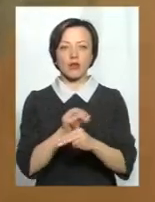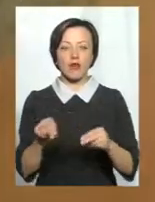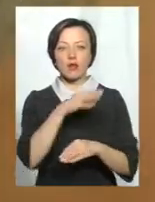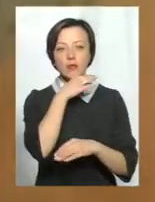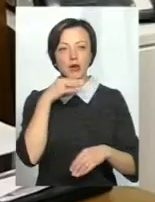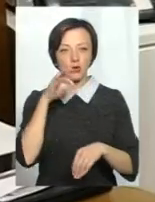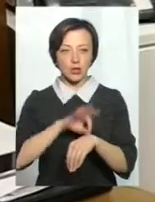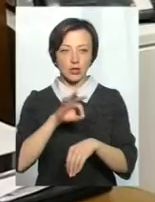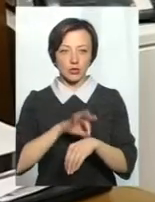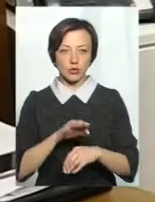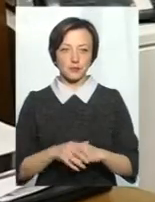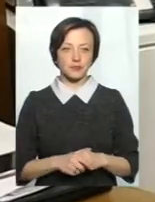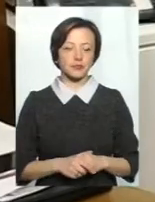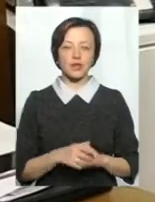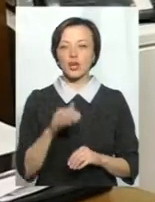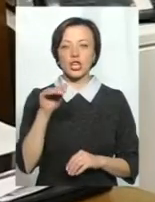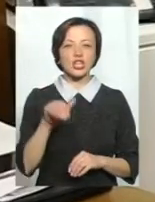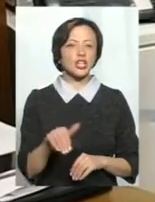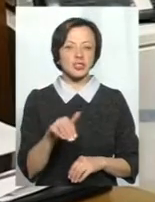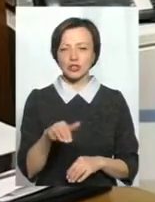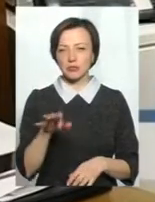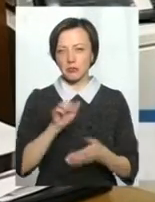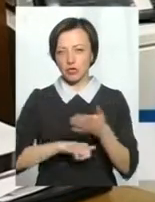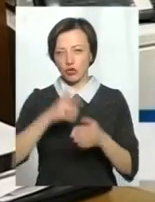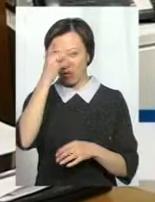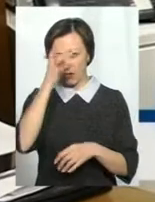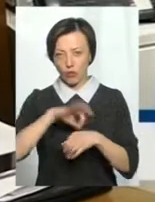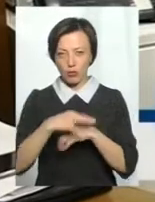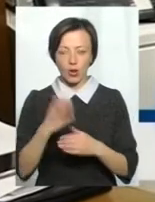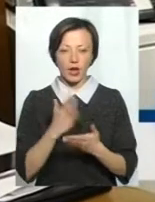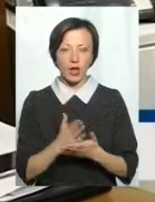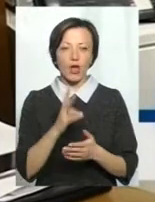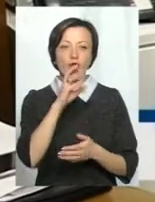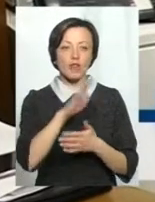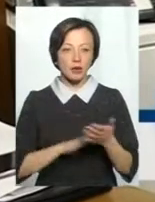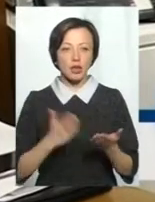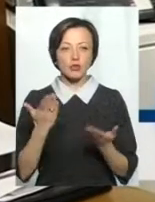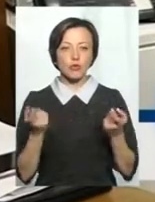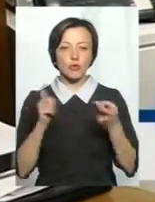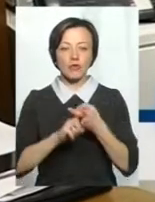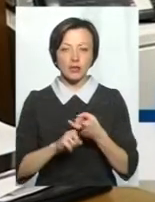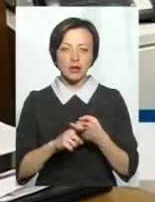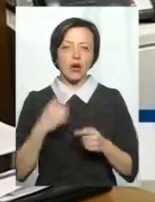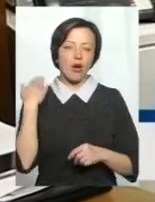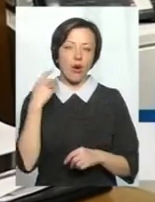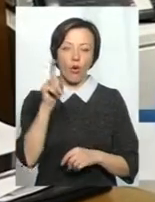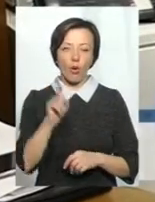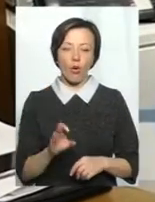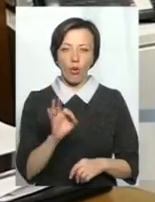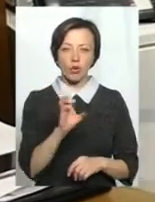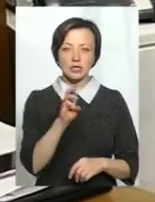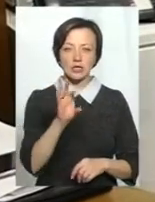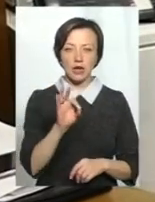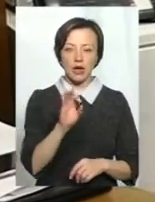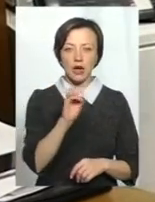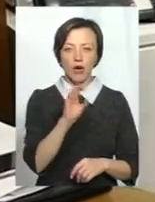недух. Тисячу причин головної болі є. Але, вибачте, якщо це біль пов'язана, наприклад, з остеохондрозом, защемлення